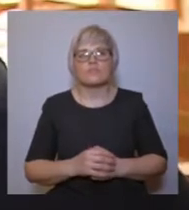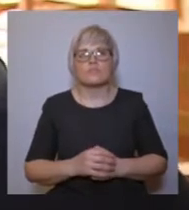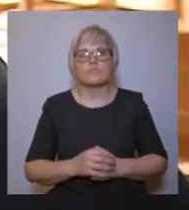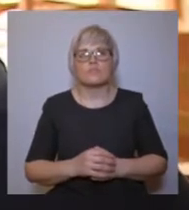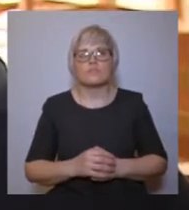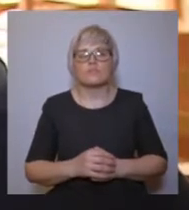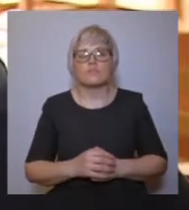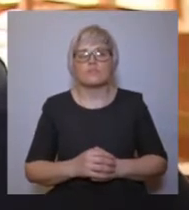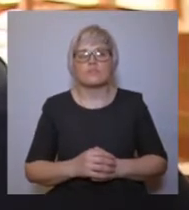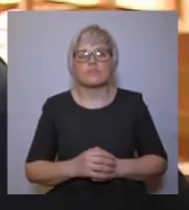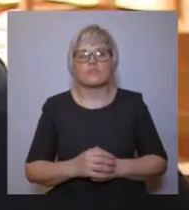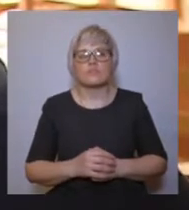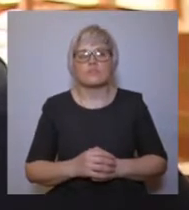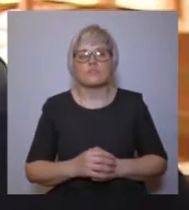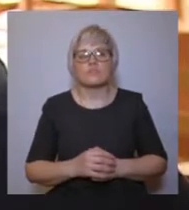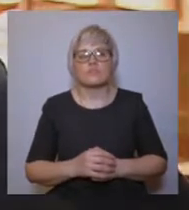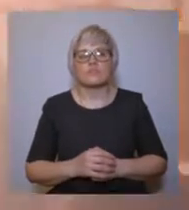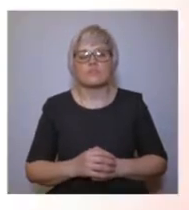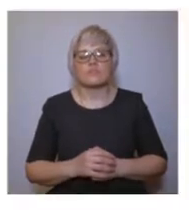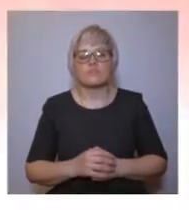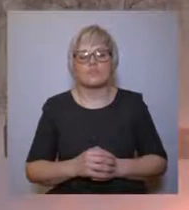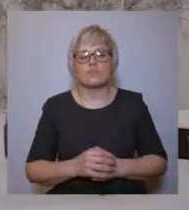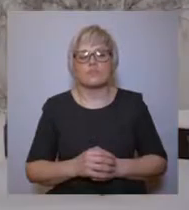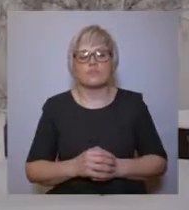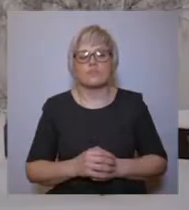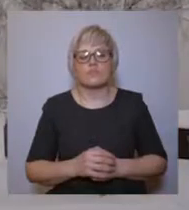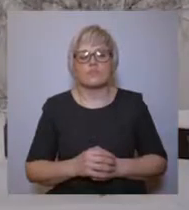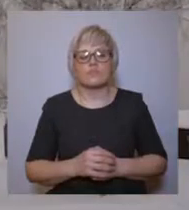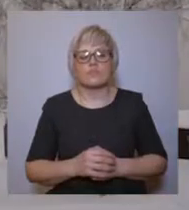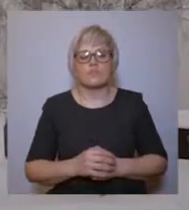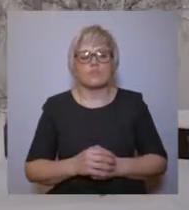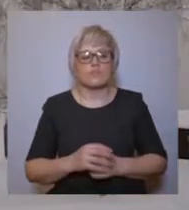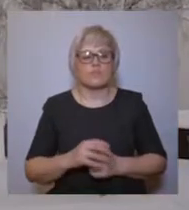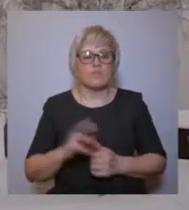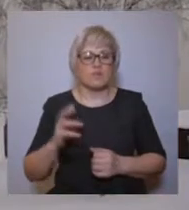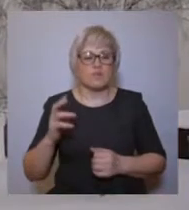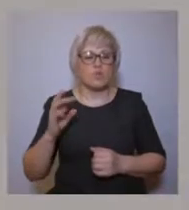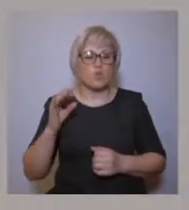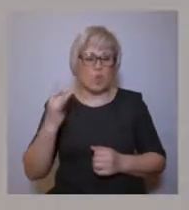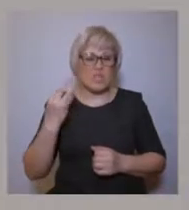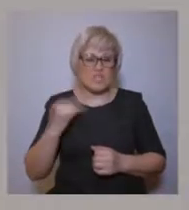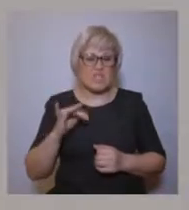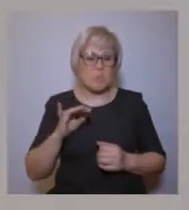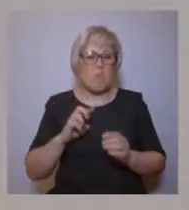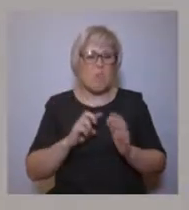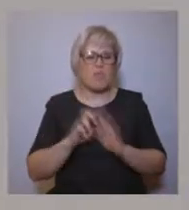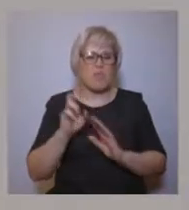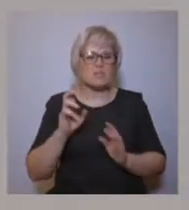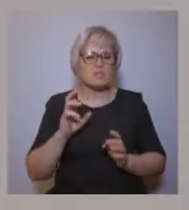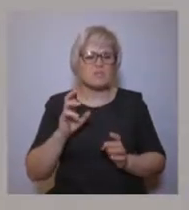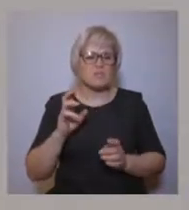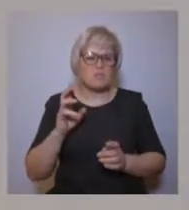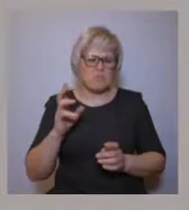массовое крещение березами. Так же состоялось в Абдорске. Котский Троицкий монастырь, что возрожден сегодня на территории